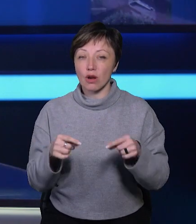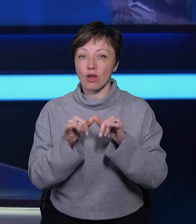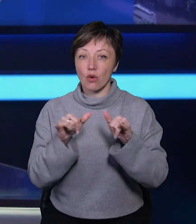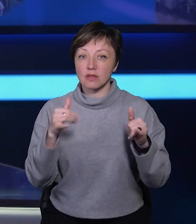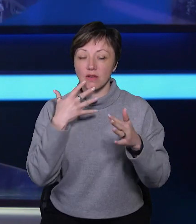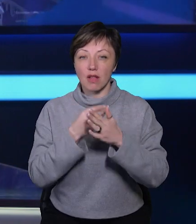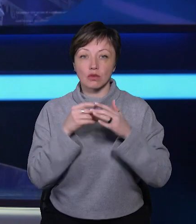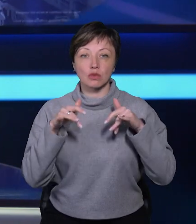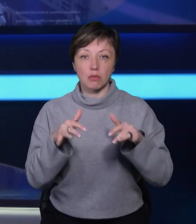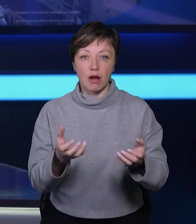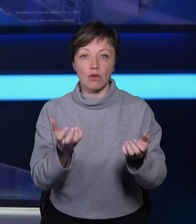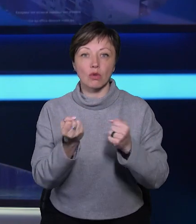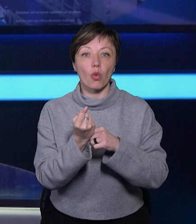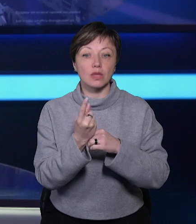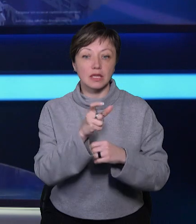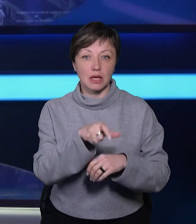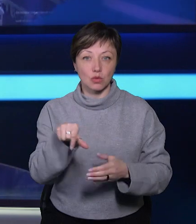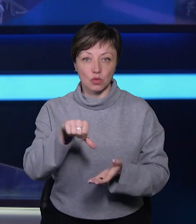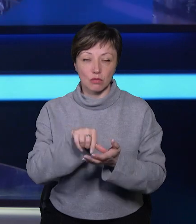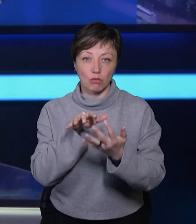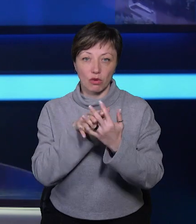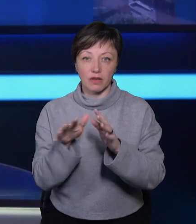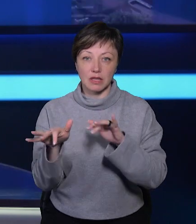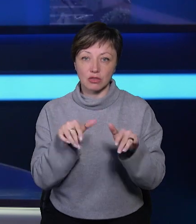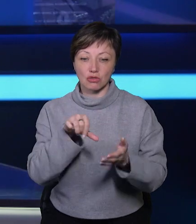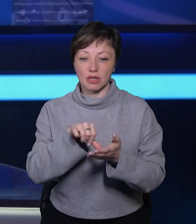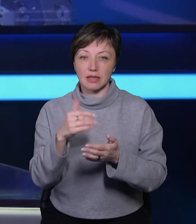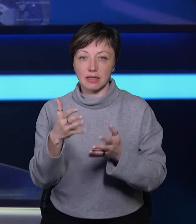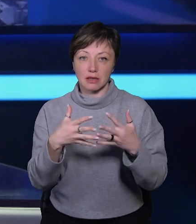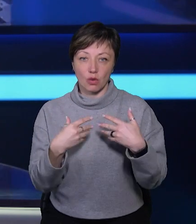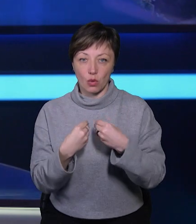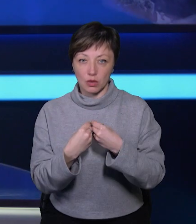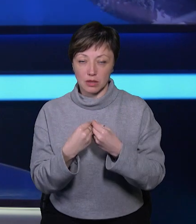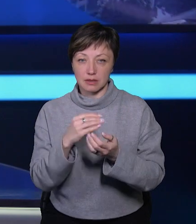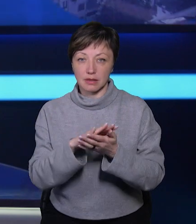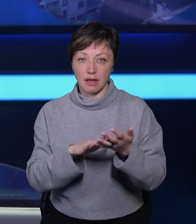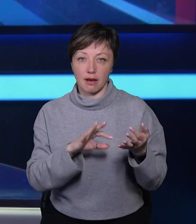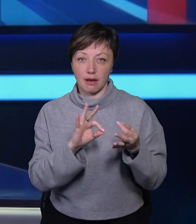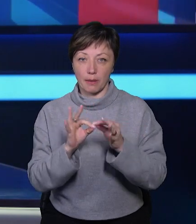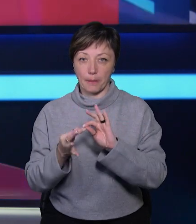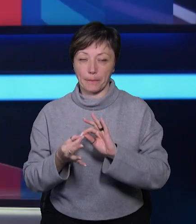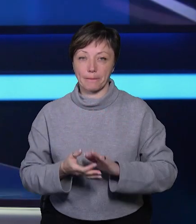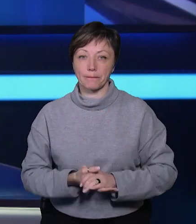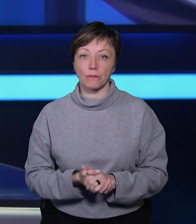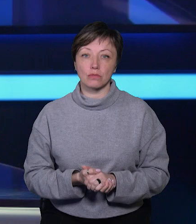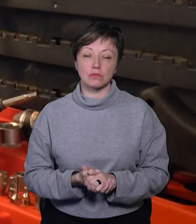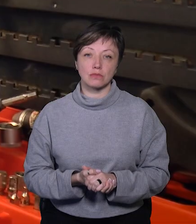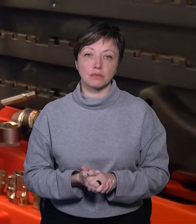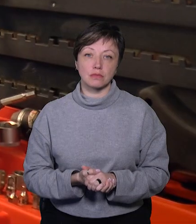справи отримали 11-ро учасників бойових дій та членів їхніх родин. Ірина Муляр розповість більше.